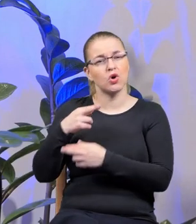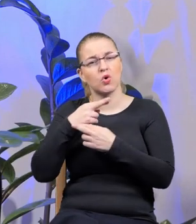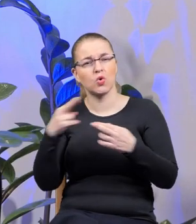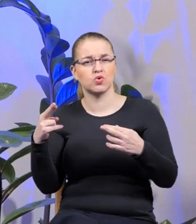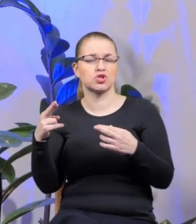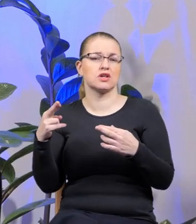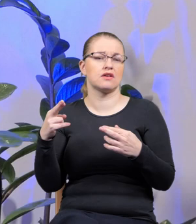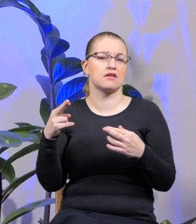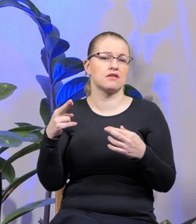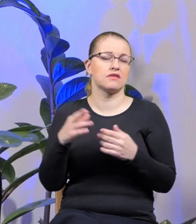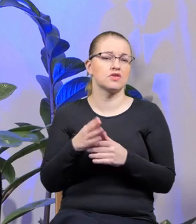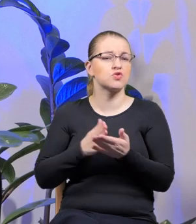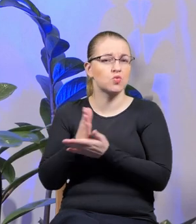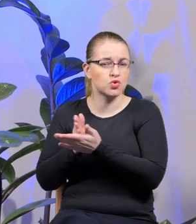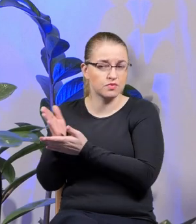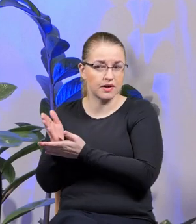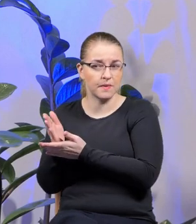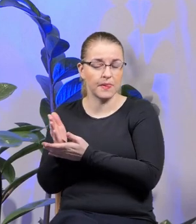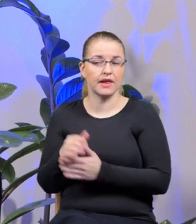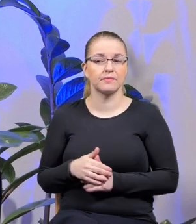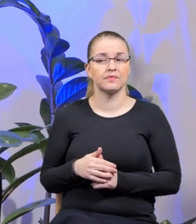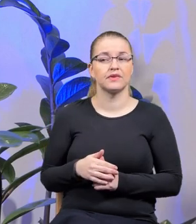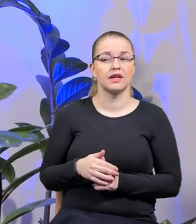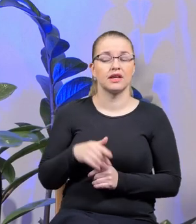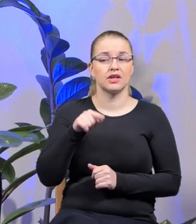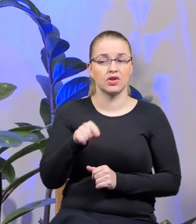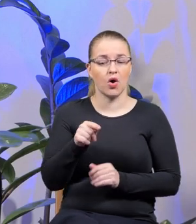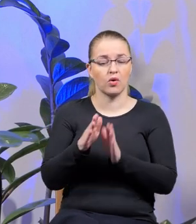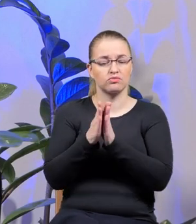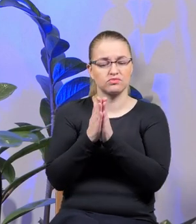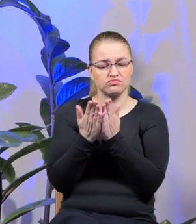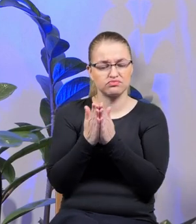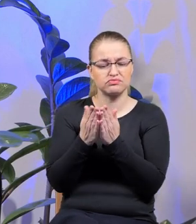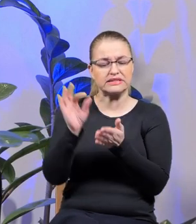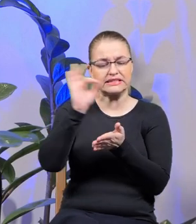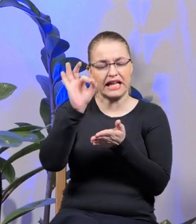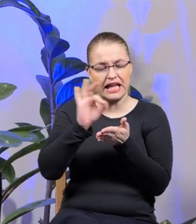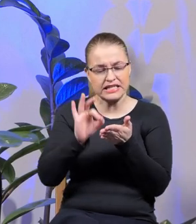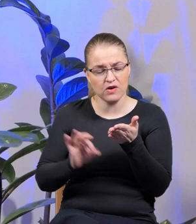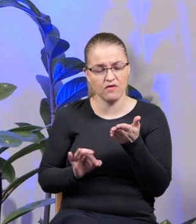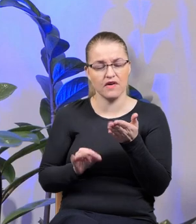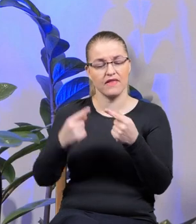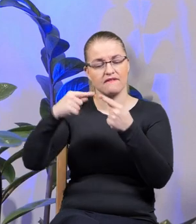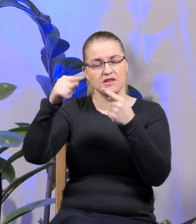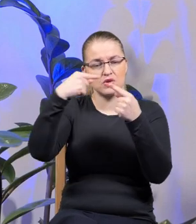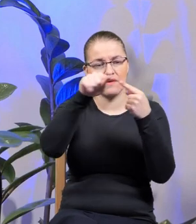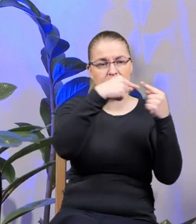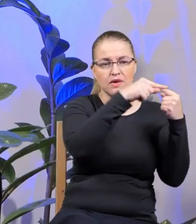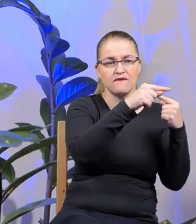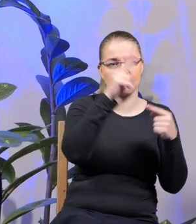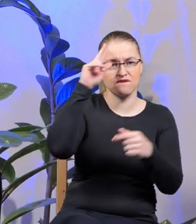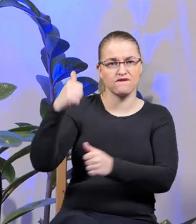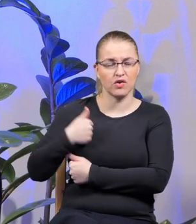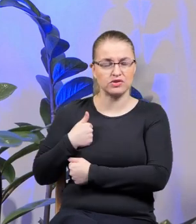funkcjonariuszom mundurowym i takie właśnie laurki, które te przedszkolaki wysyłają, to